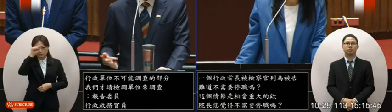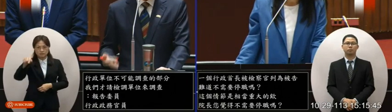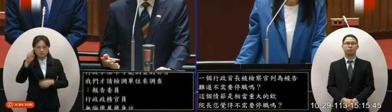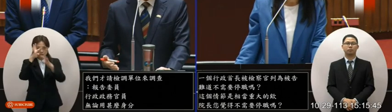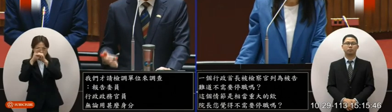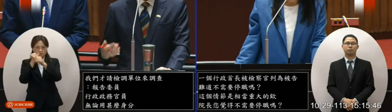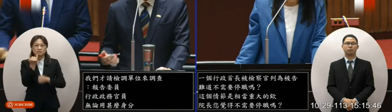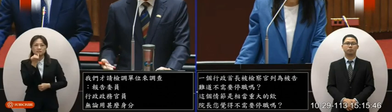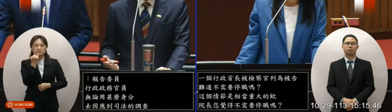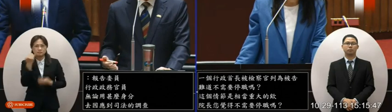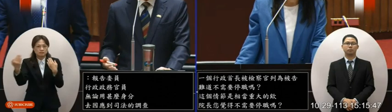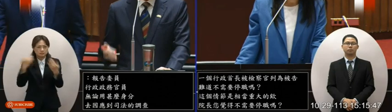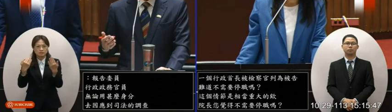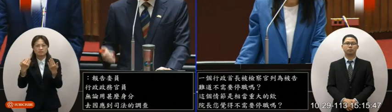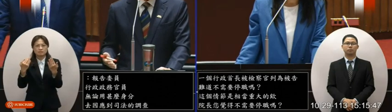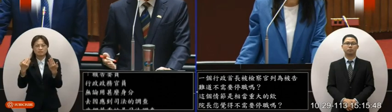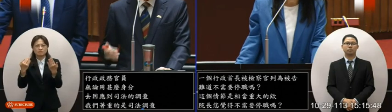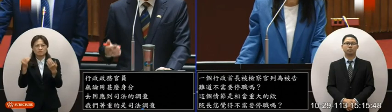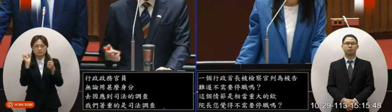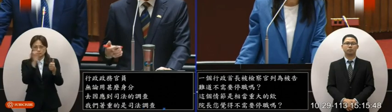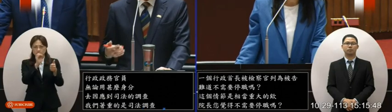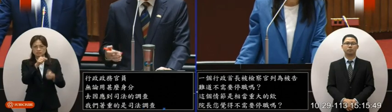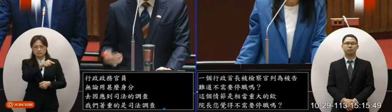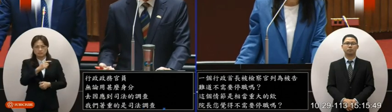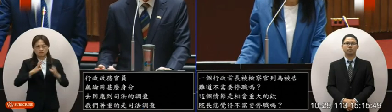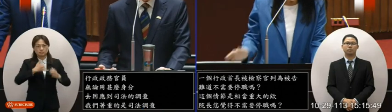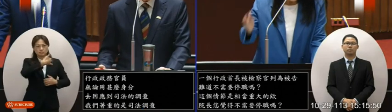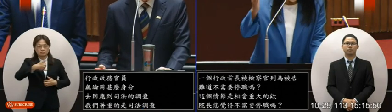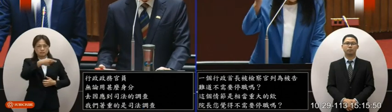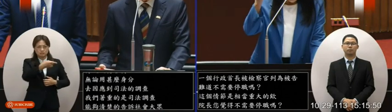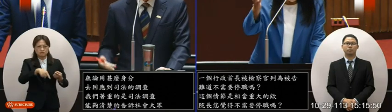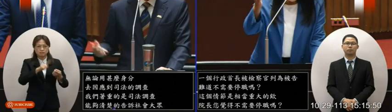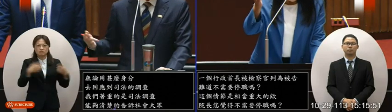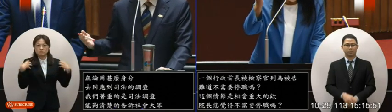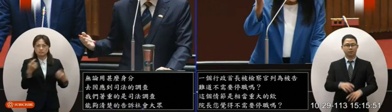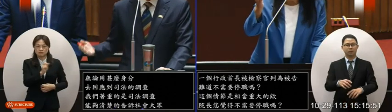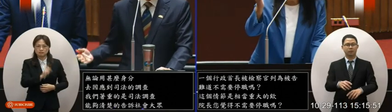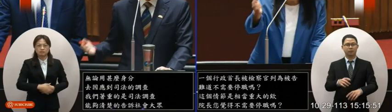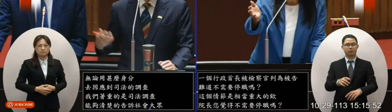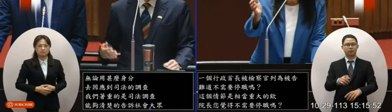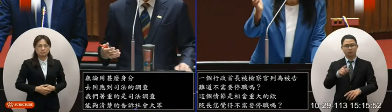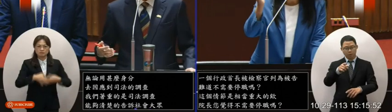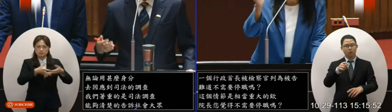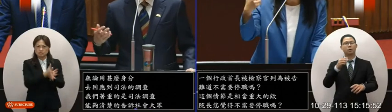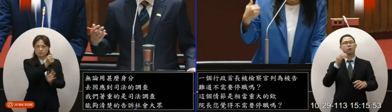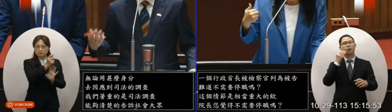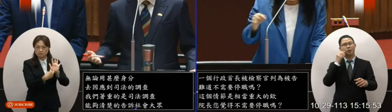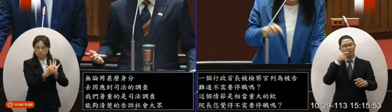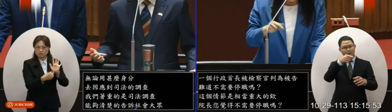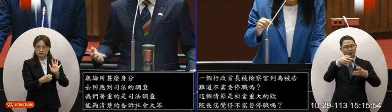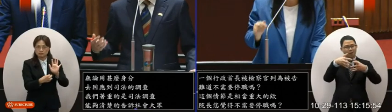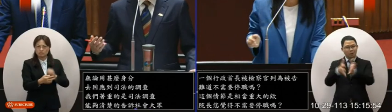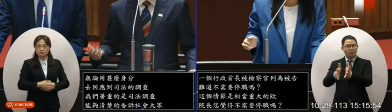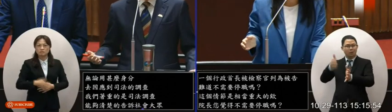清楚的告訴社會大眾這位官員應該身負什麼樣的責任那部長說的曾經